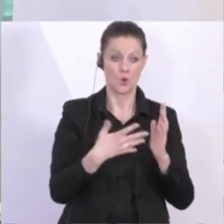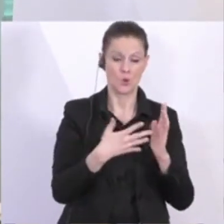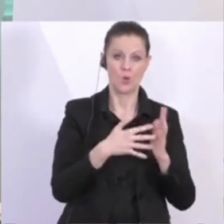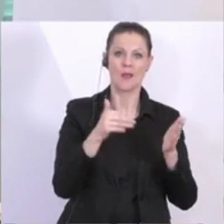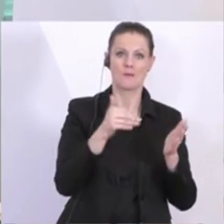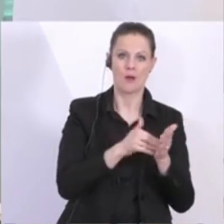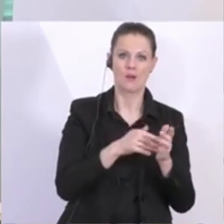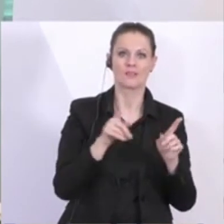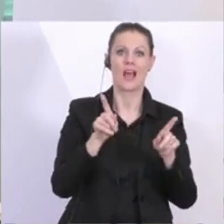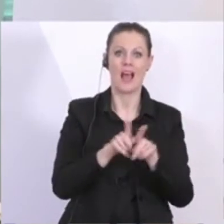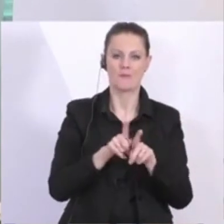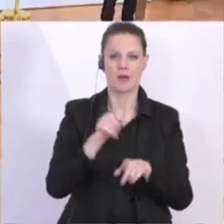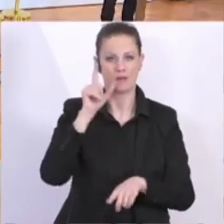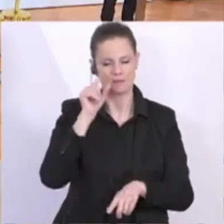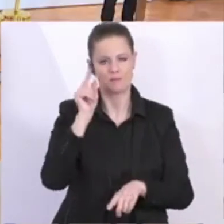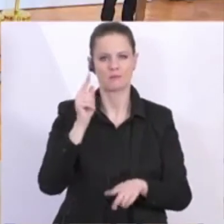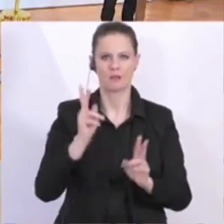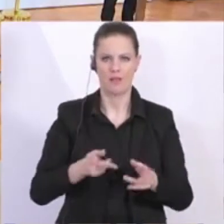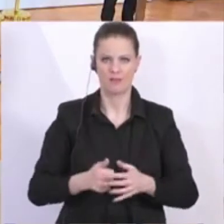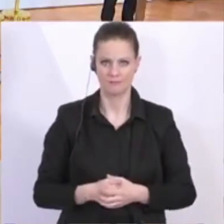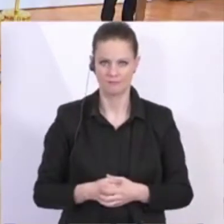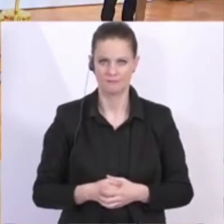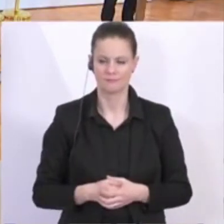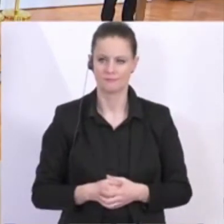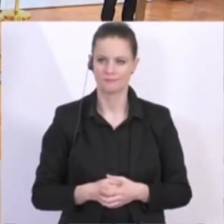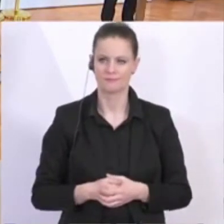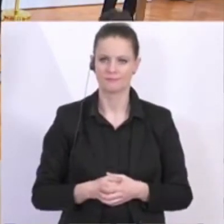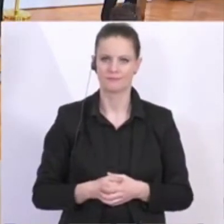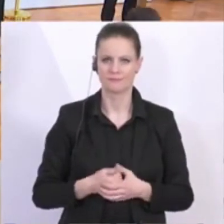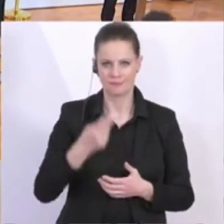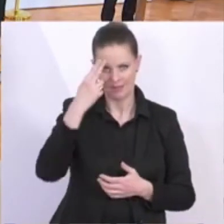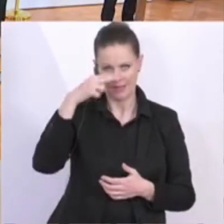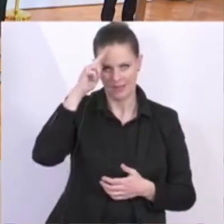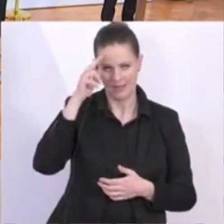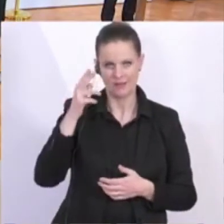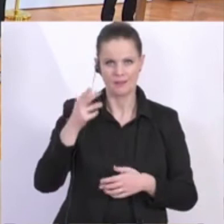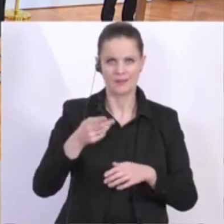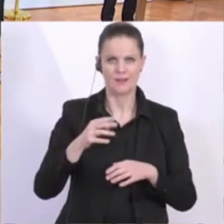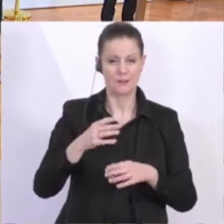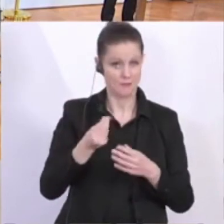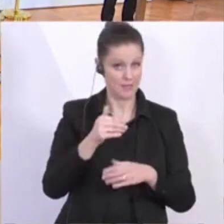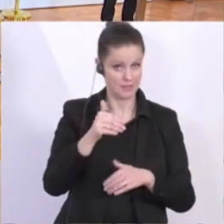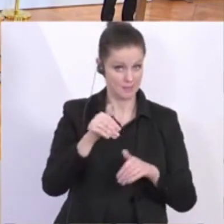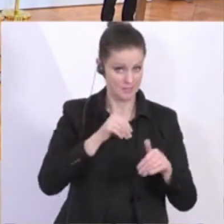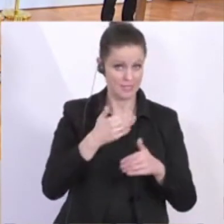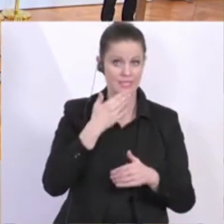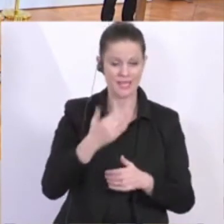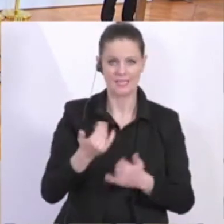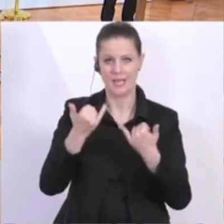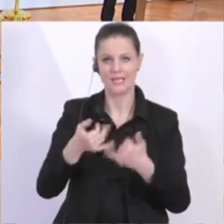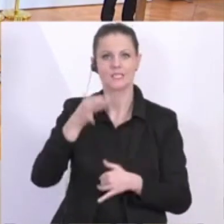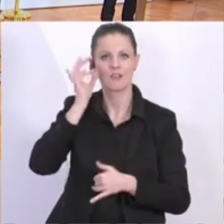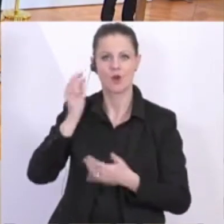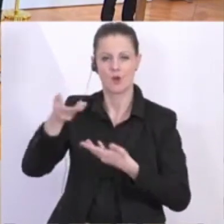nur unbedingt notwendig. Vielen Dank. Vielen Dank. Herr Finanzminister, Frau Wirtschaftsministerin, bitteschön. Meine sehr verehrten Damen und Herren, ich möchte auch